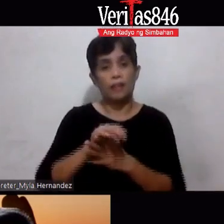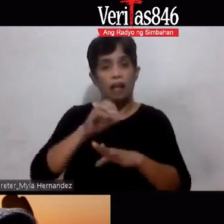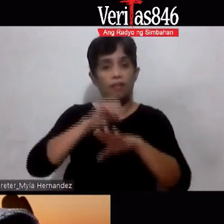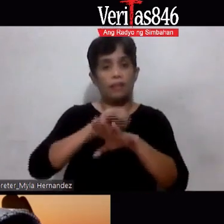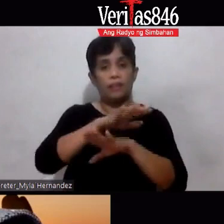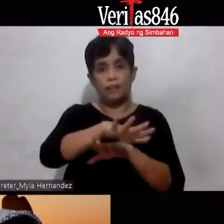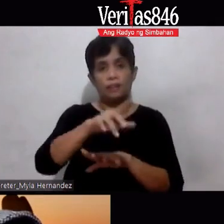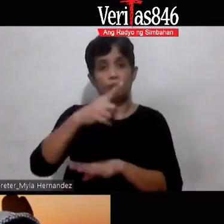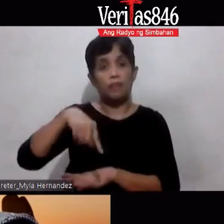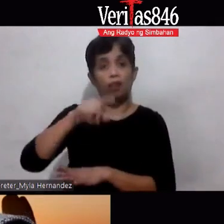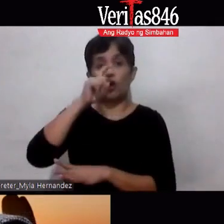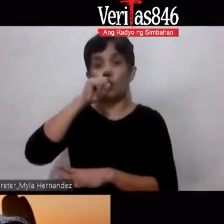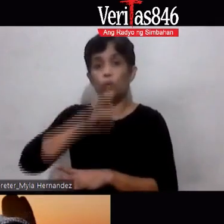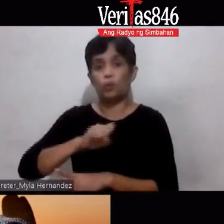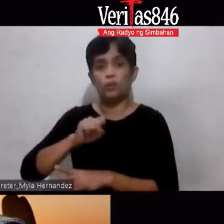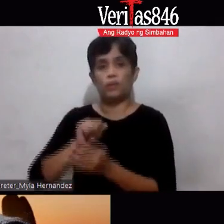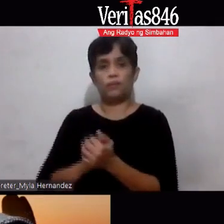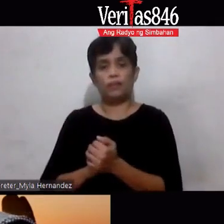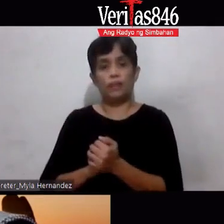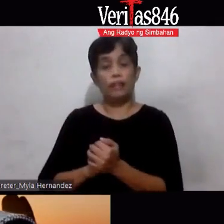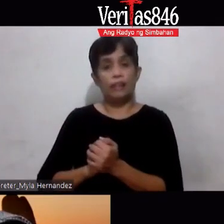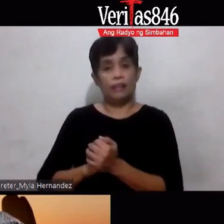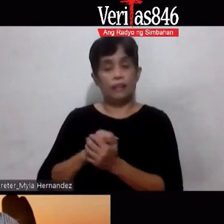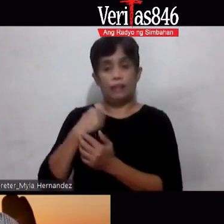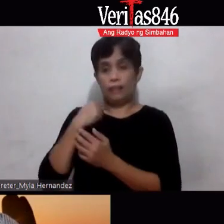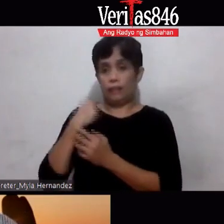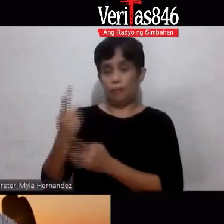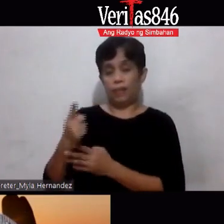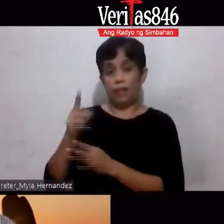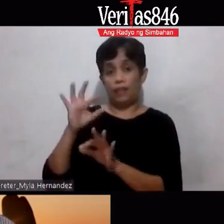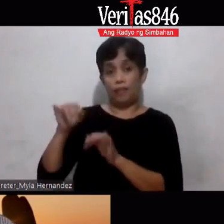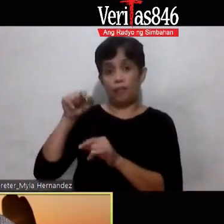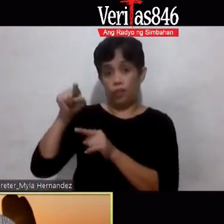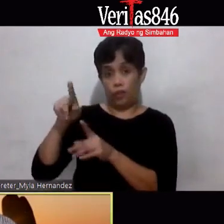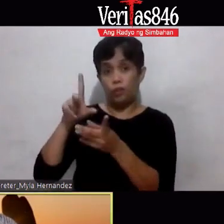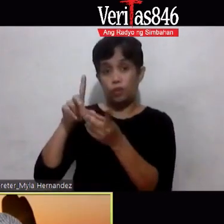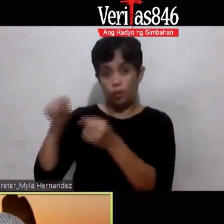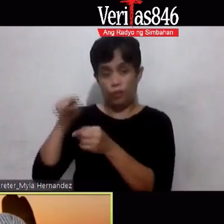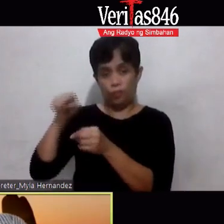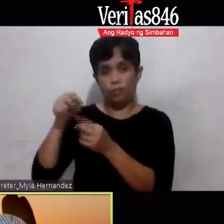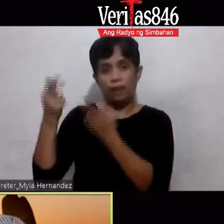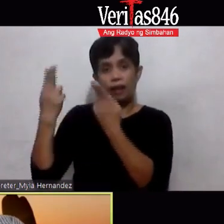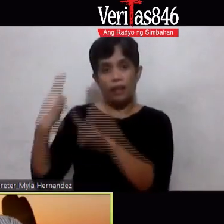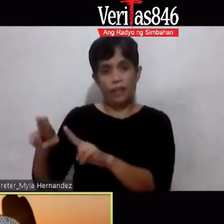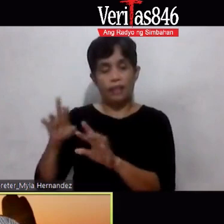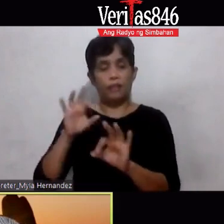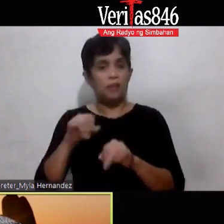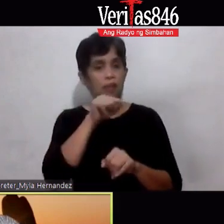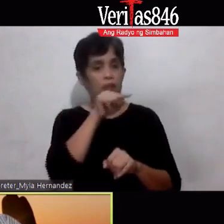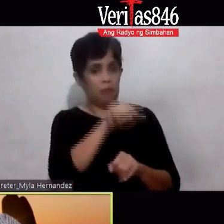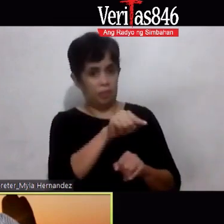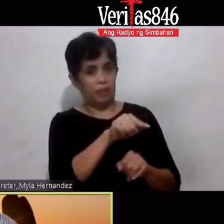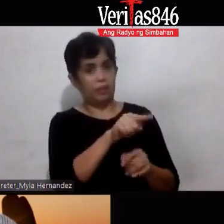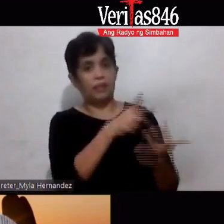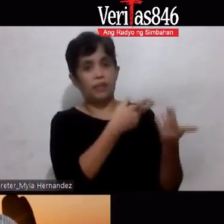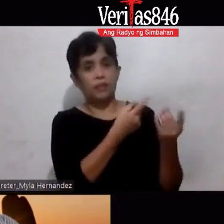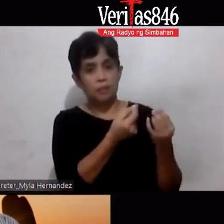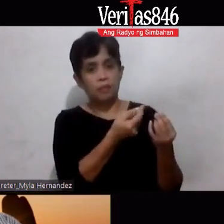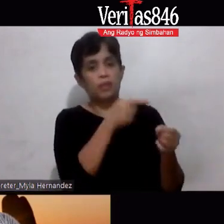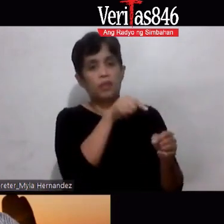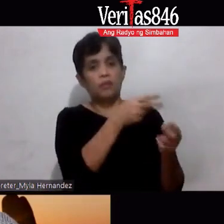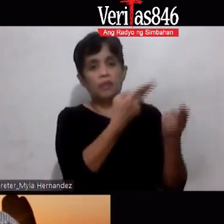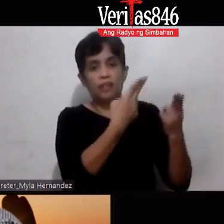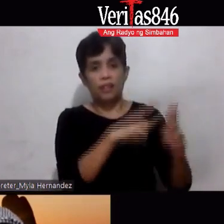Sinasabi nila Kung ginawa mo ito Itong mangyayari Kung itong ginawa mo Itong mangyayari At